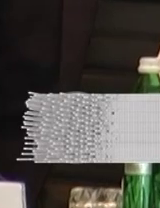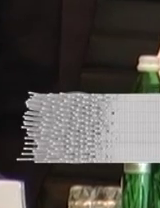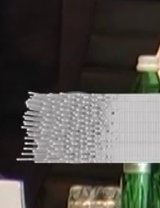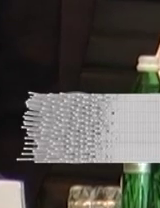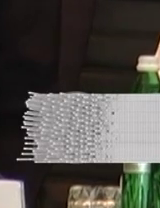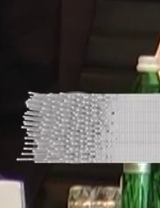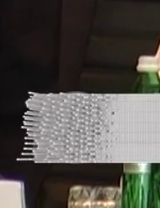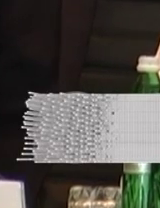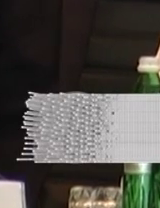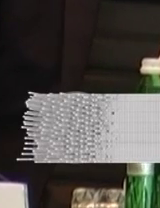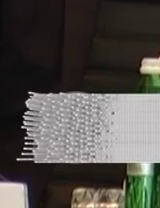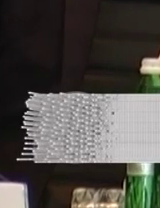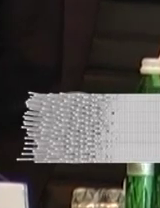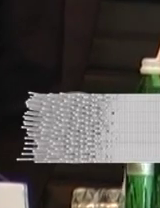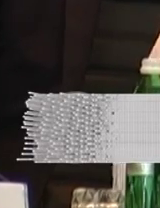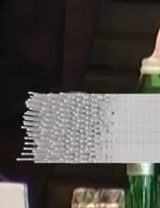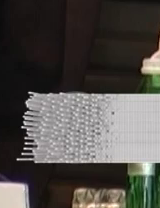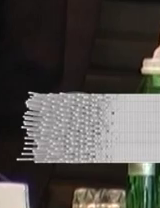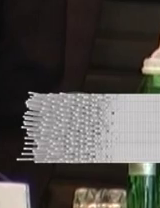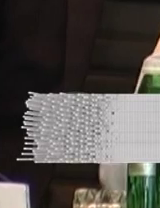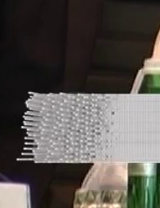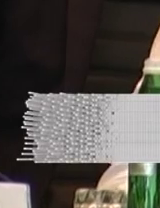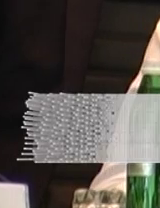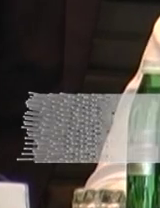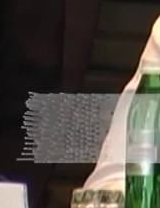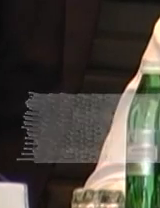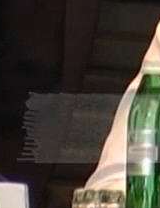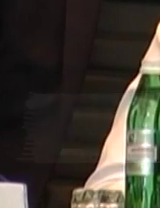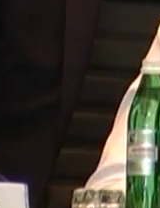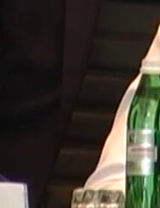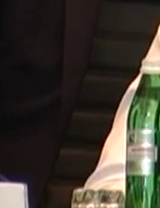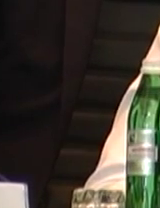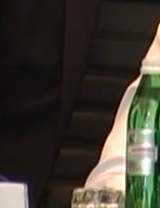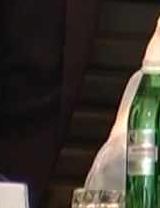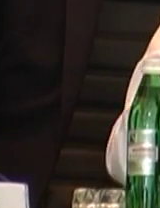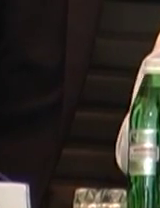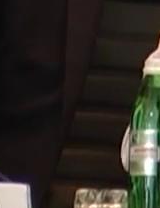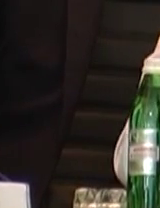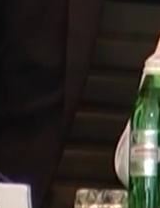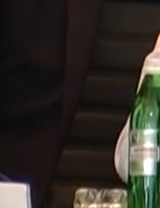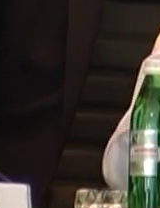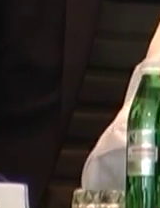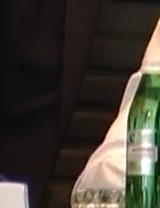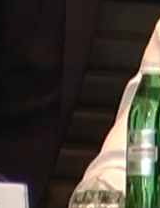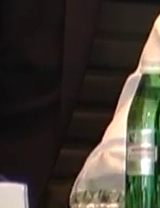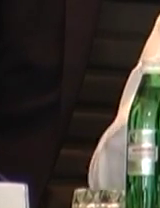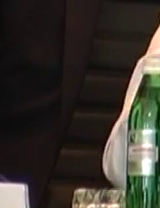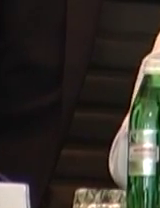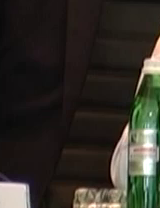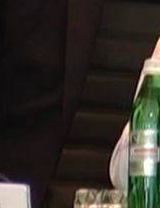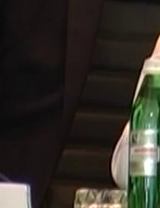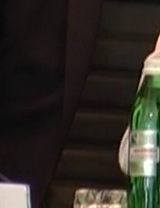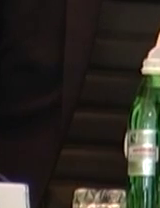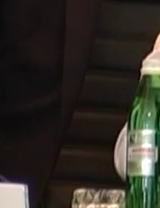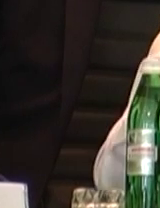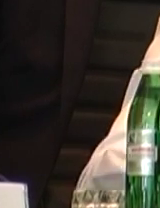Чому в конкретному районі якийсь там корупціонер, який сидить вже 10 чи 15 років В тій самій райадміністрації чи обласній, він